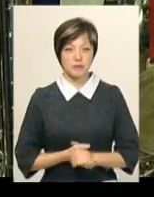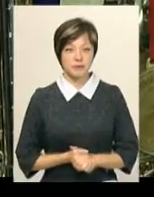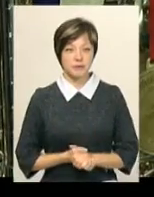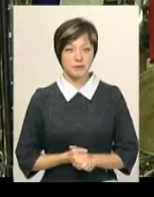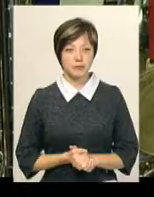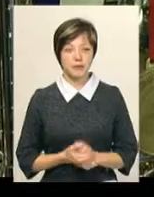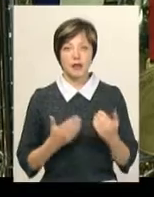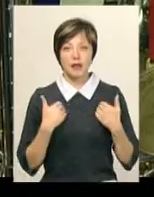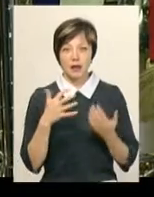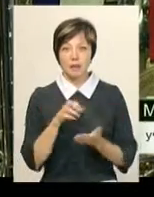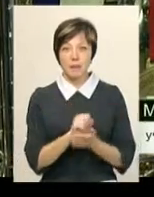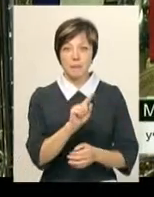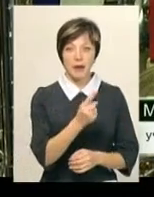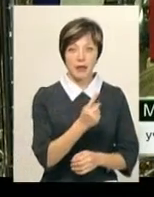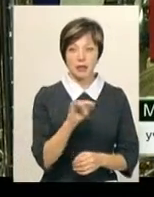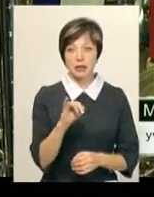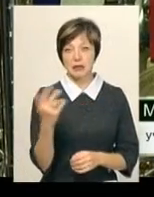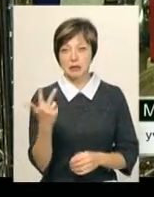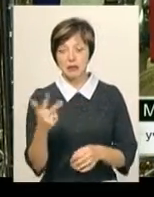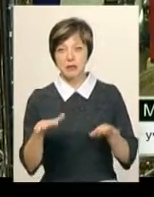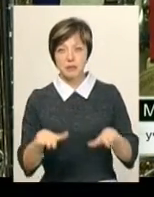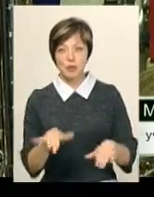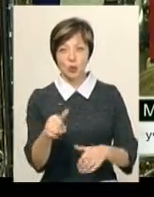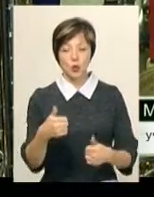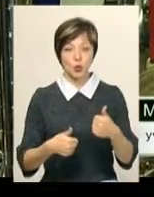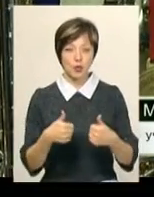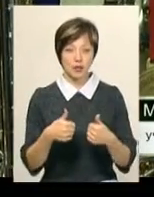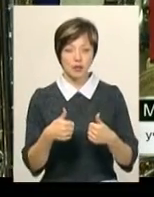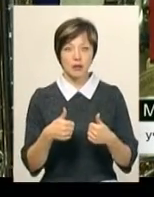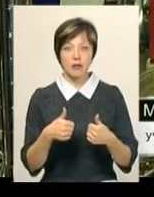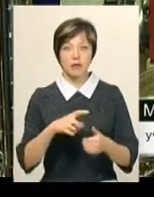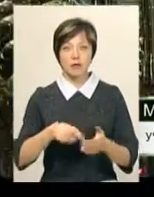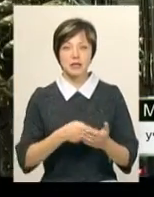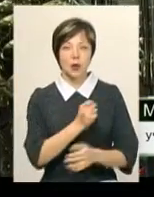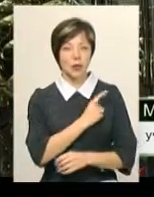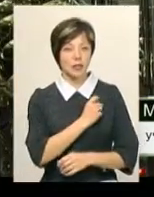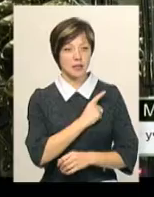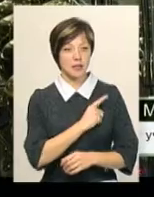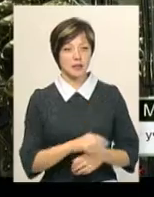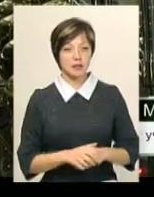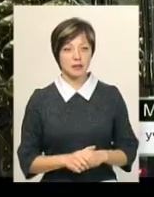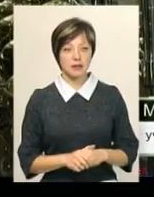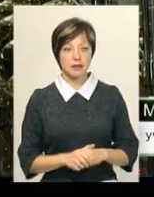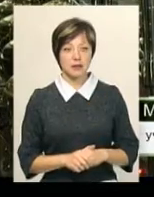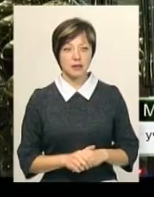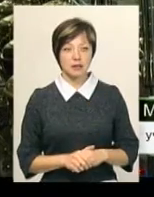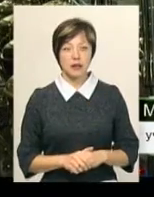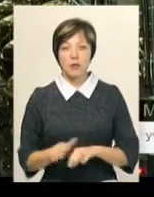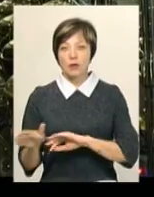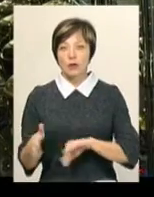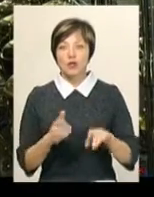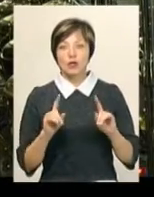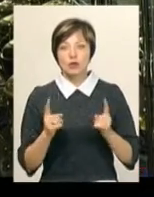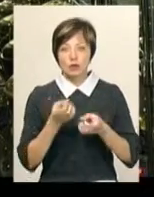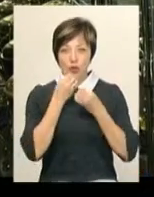Я взяв перше і третє місце у турнірі у городі Одесі. Вони пройшли дуже